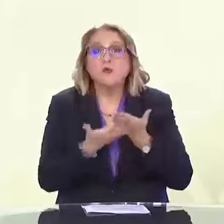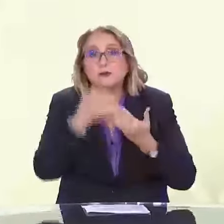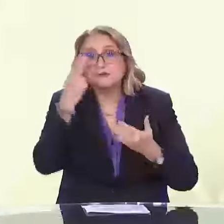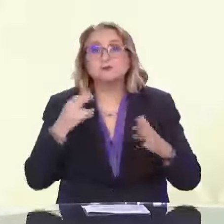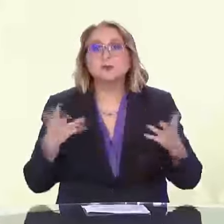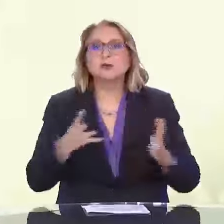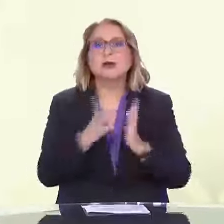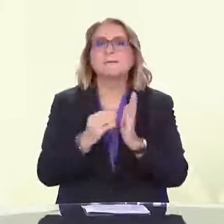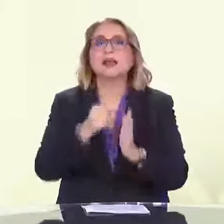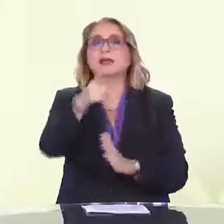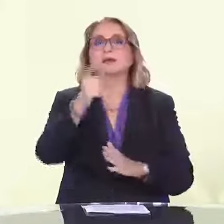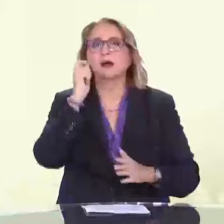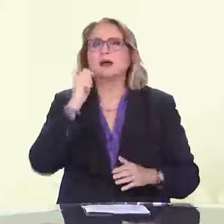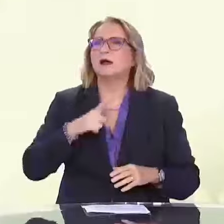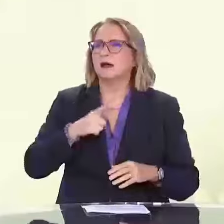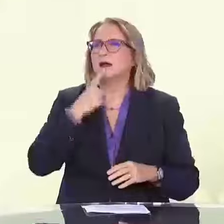Προσέξτε, έχει δέντρο!